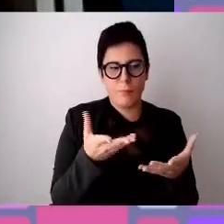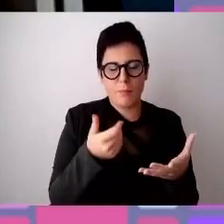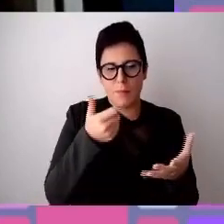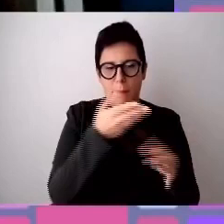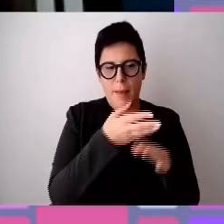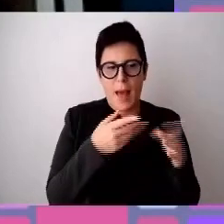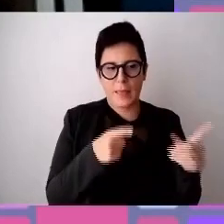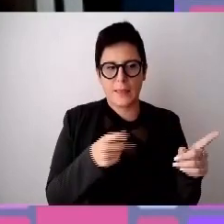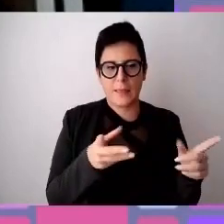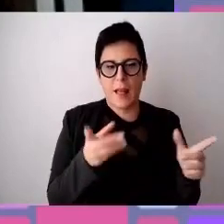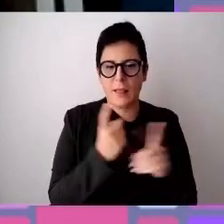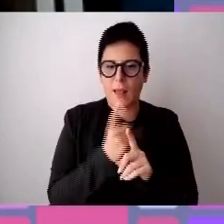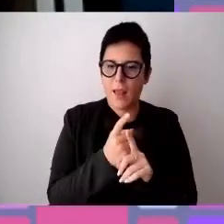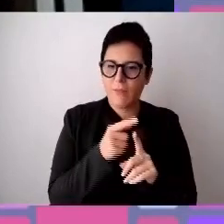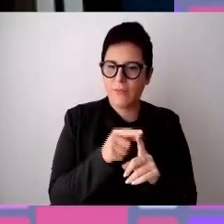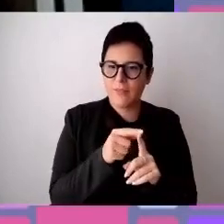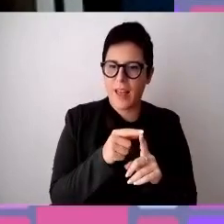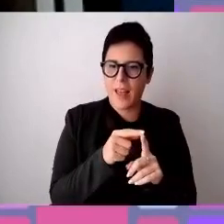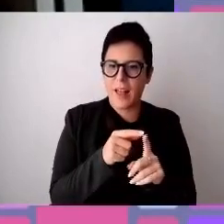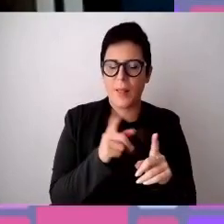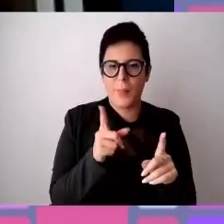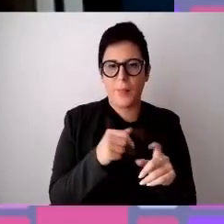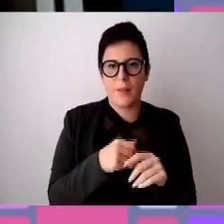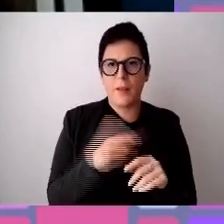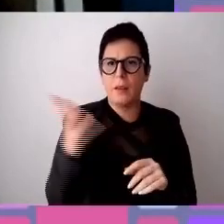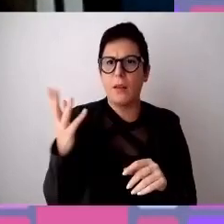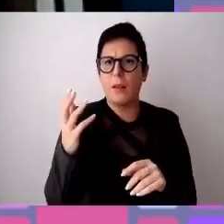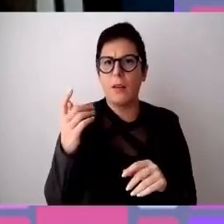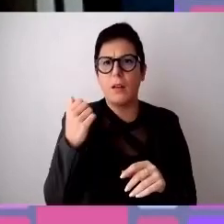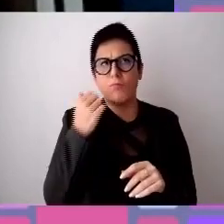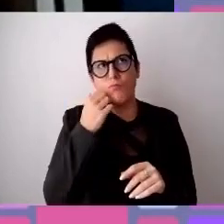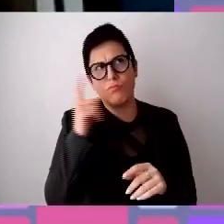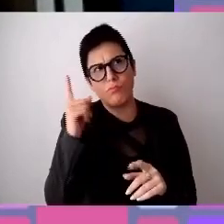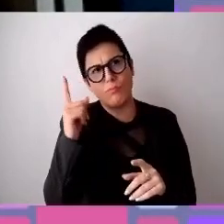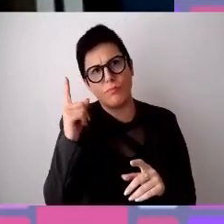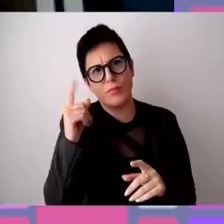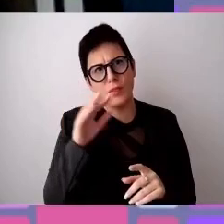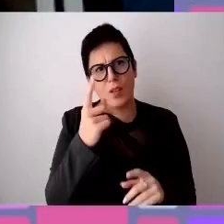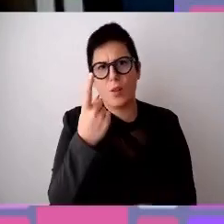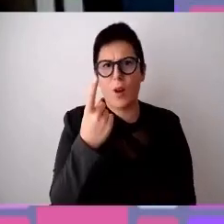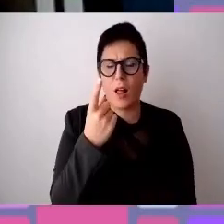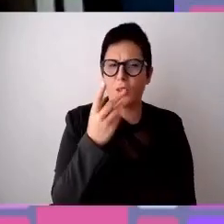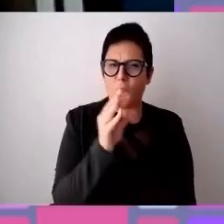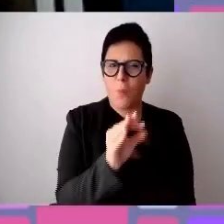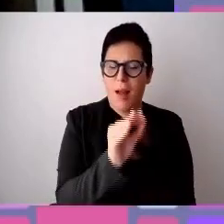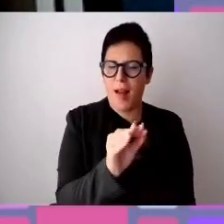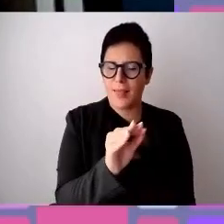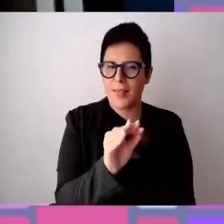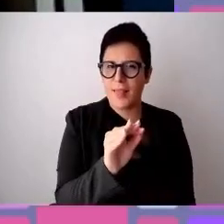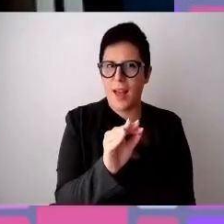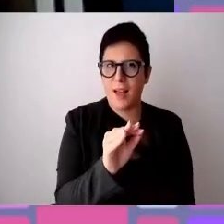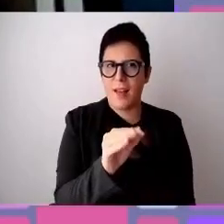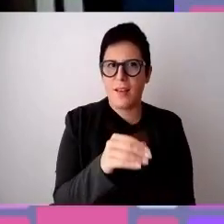interrompo dall'esterno, voce fuori da campo, perché è arrivata una domanda. Manuela S. Marilena,